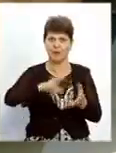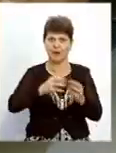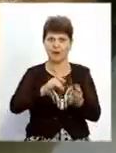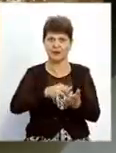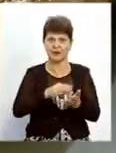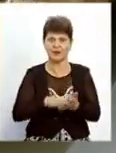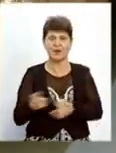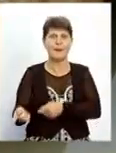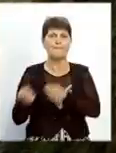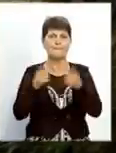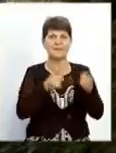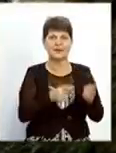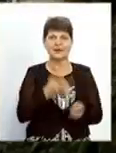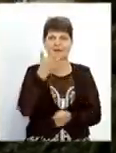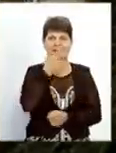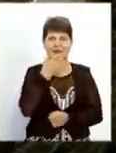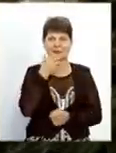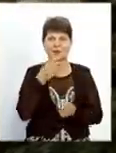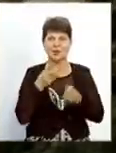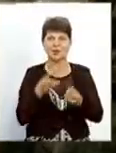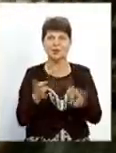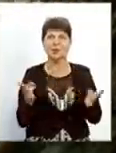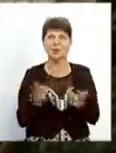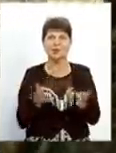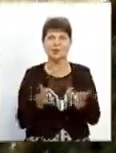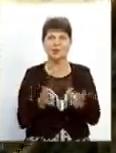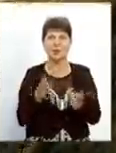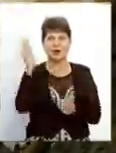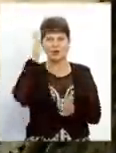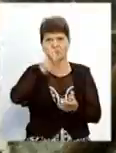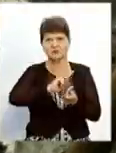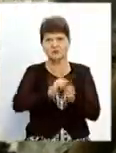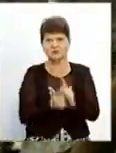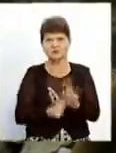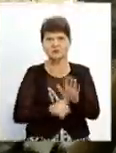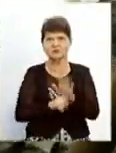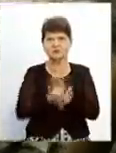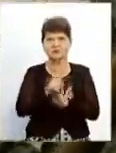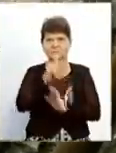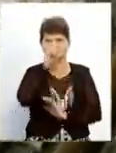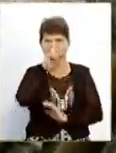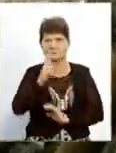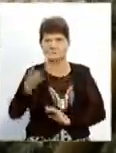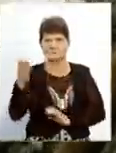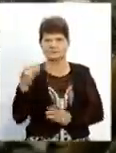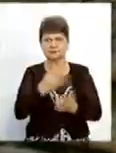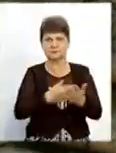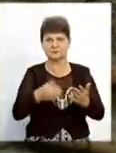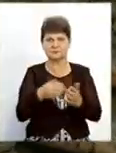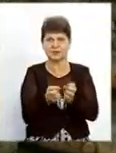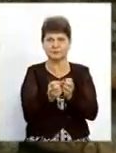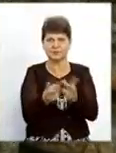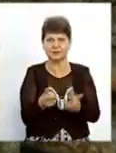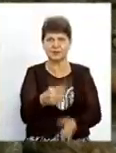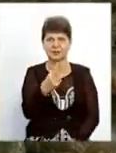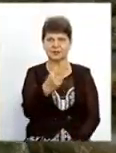Передані тепломережі, кажуть, на підприємстві потребують повної заміни. З початку минулого місяця тут ліквідовано 32 пориви. За